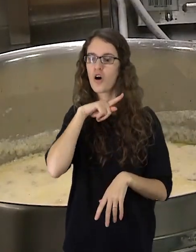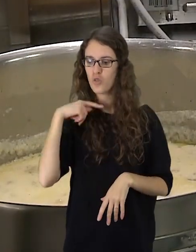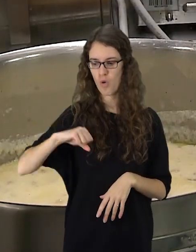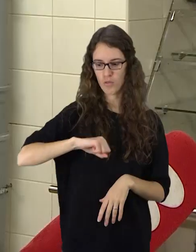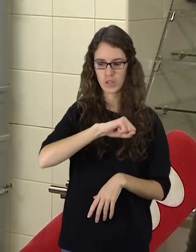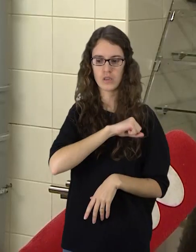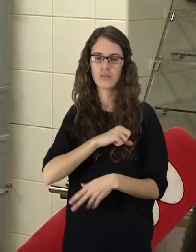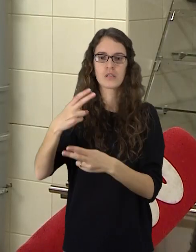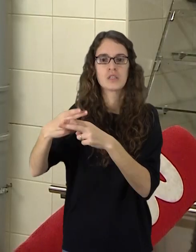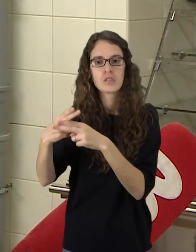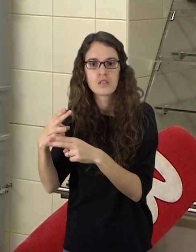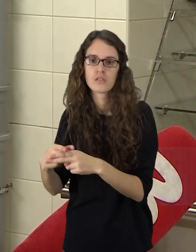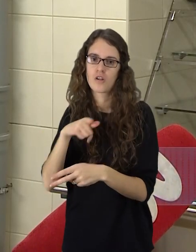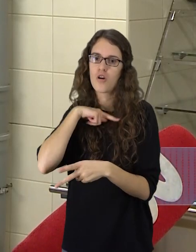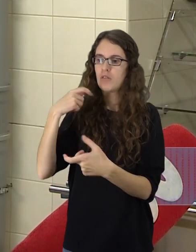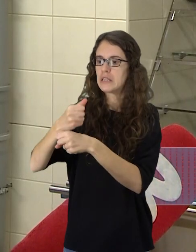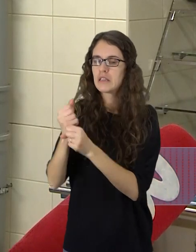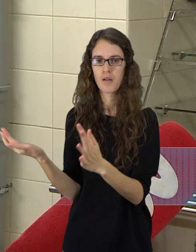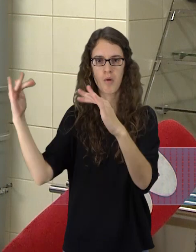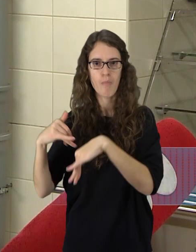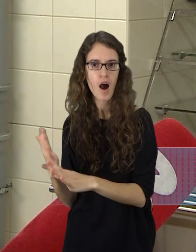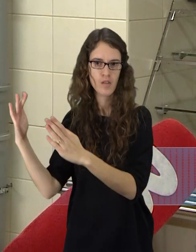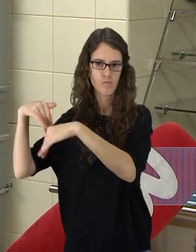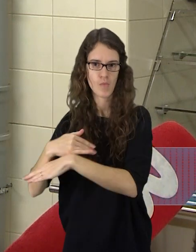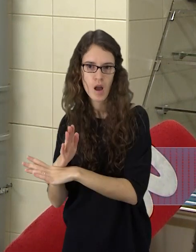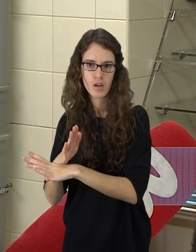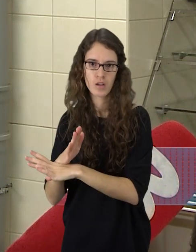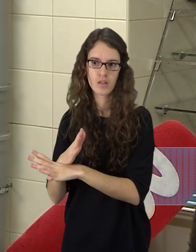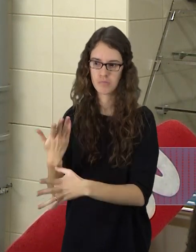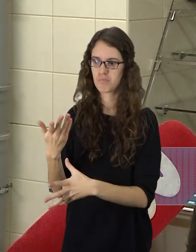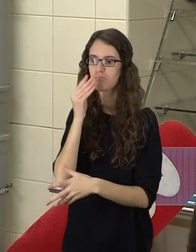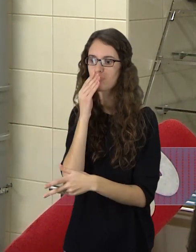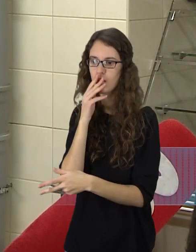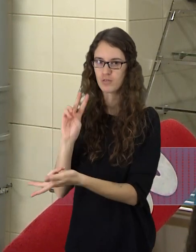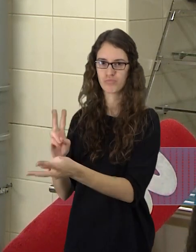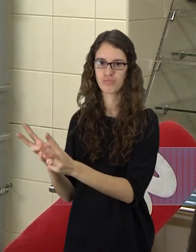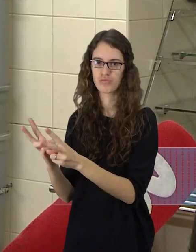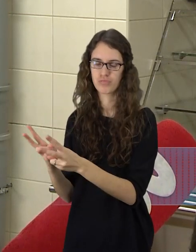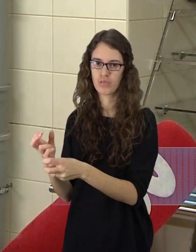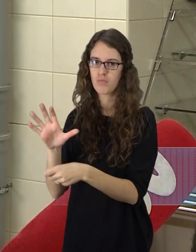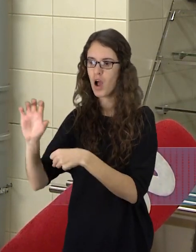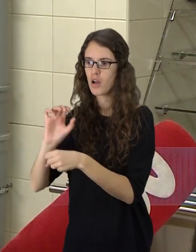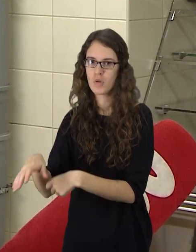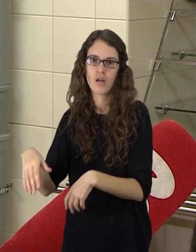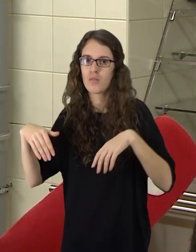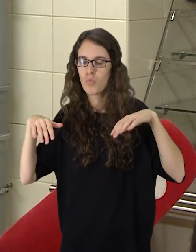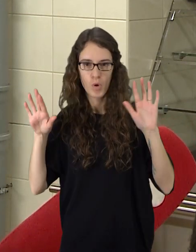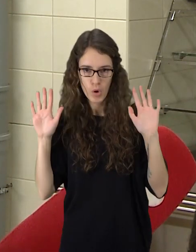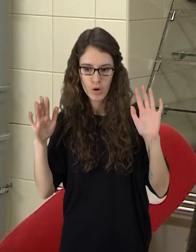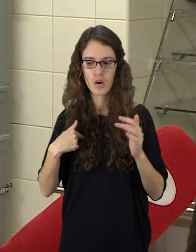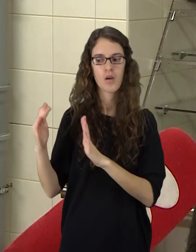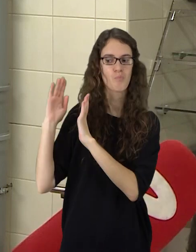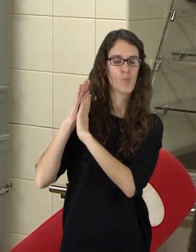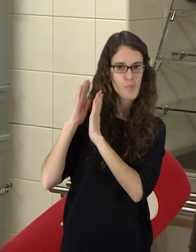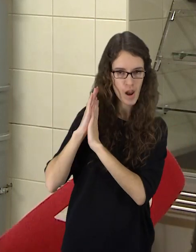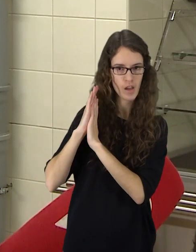paromis ir tiesiog apimtis neleidžia tokių kiekį pagaminti maisto. Tai pirmiausia prašė pagalbos. Tai mūsų mokiniai savanuori